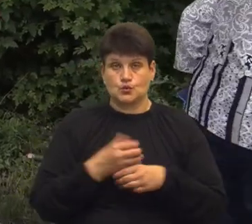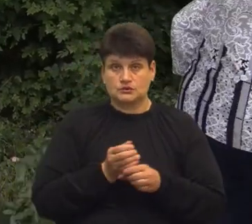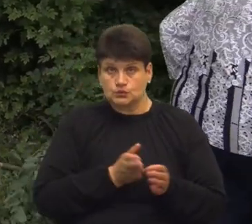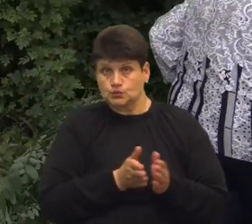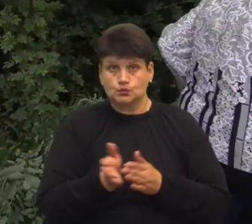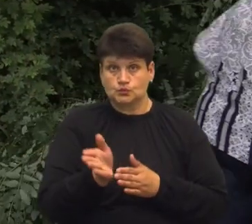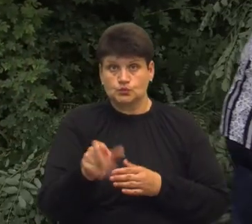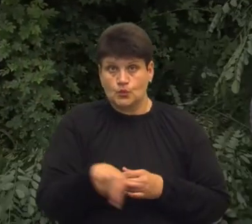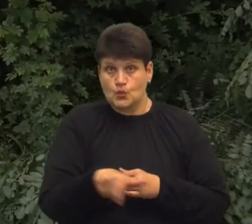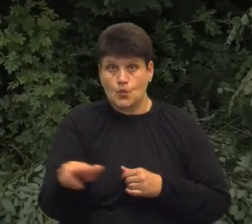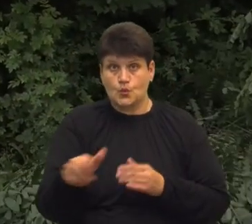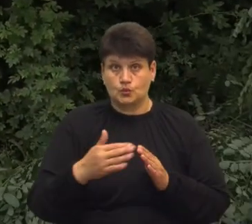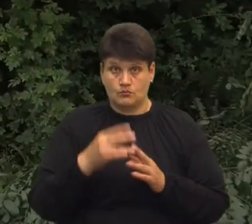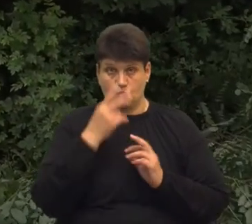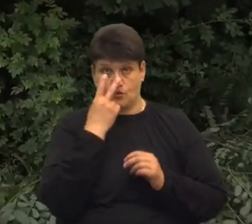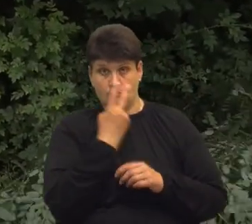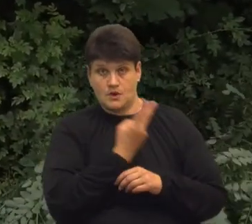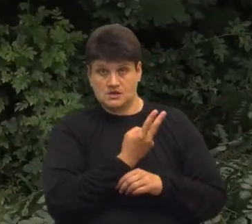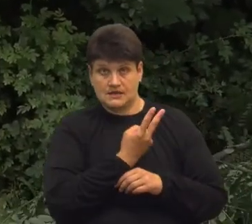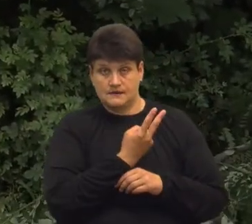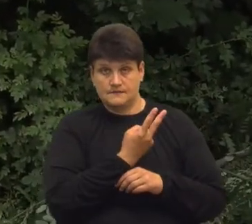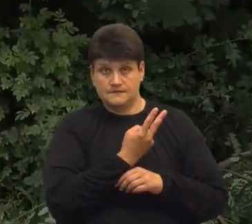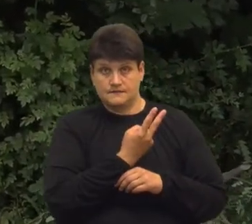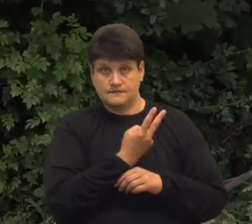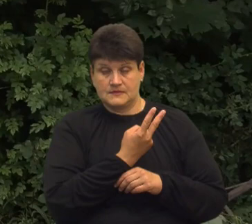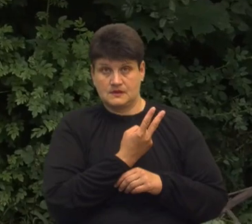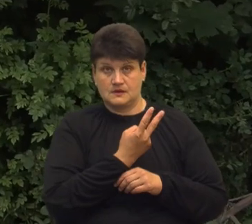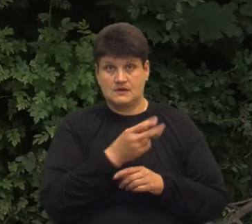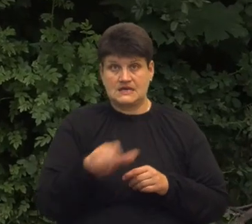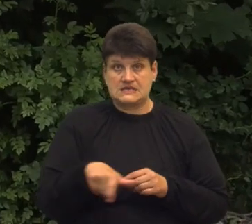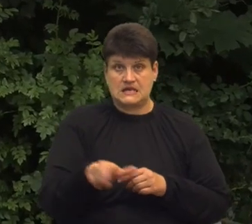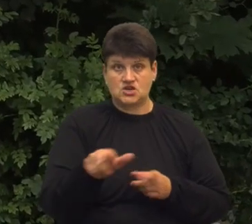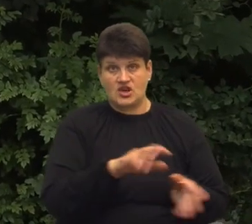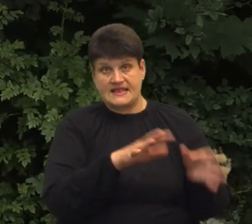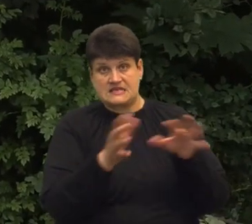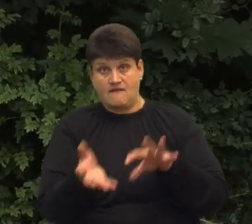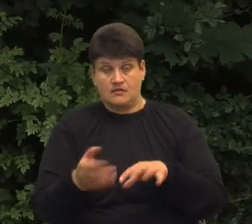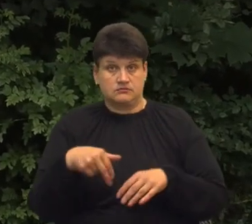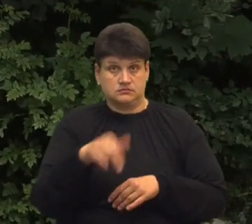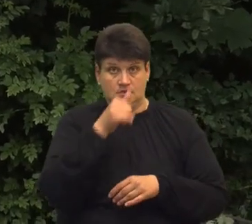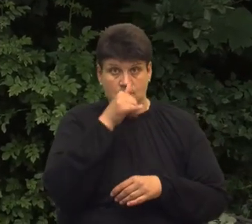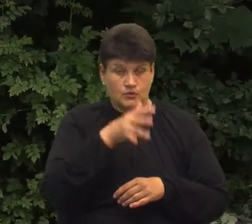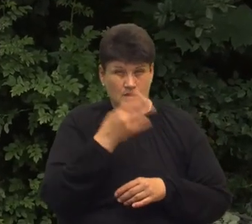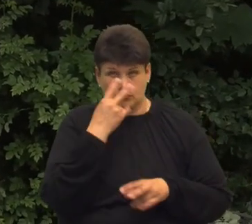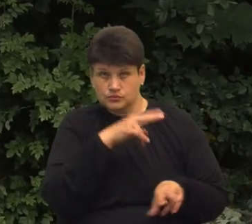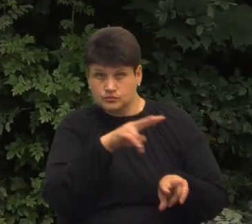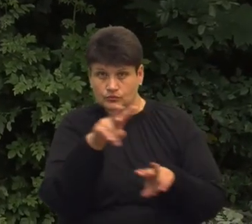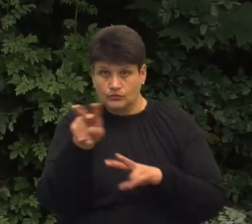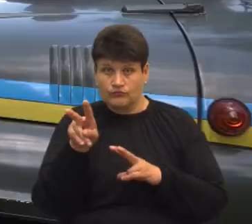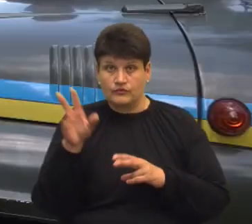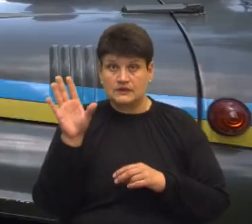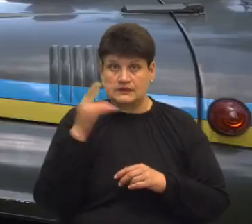додому, до під'їзду, і побачила, що стежка завалена і пройти неможливо. І я почала, подивилася і дивлюся все